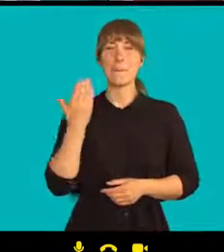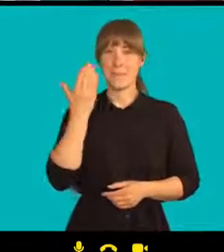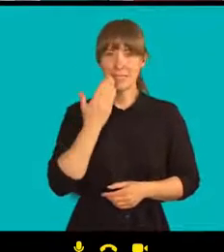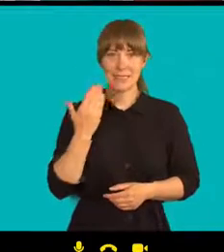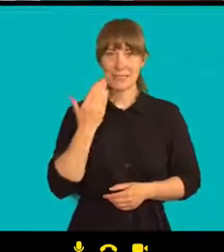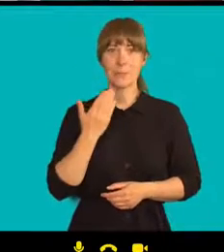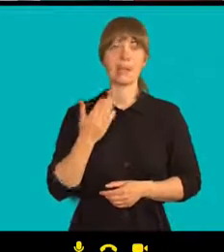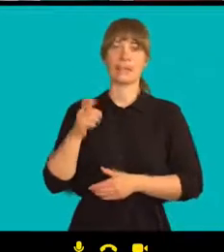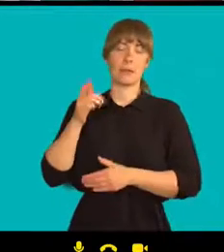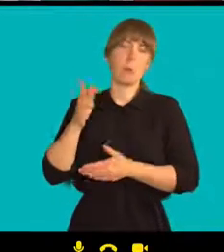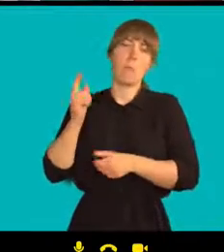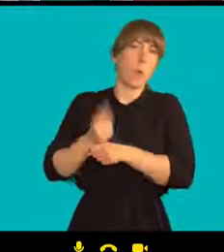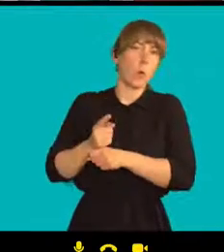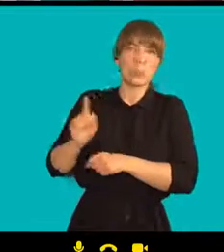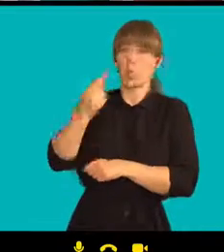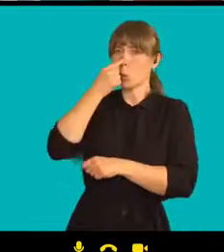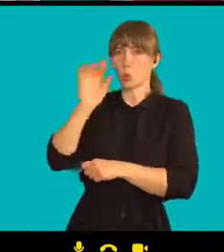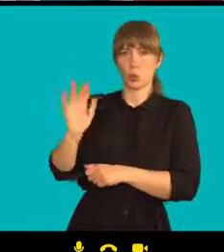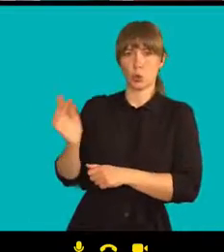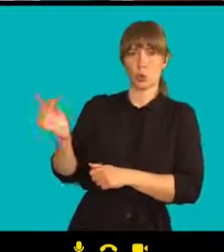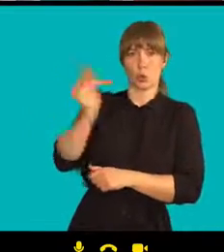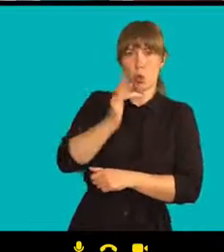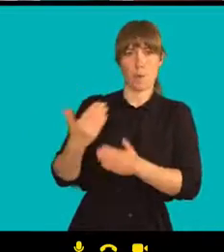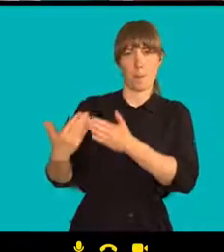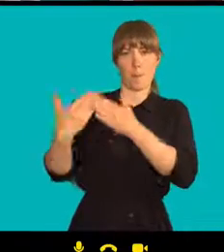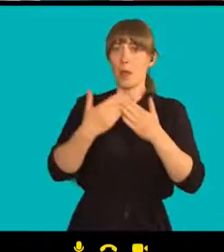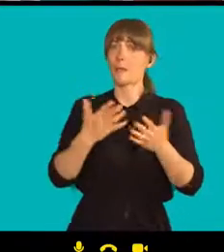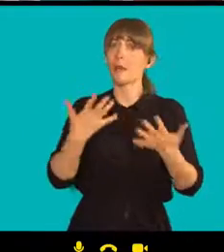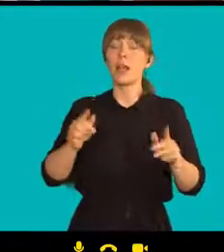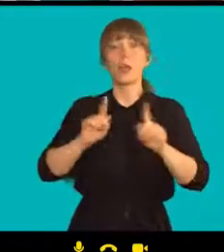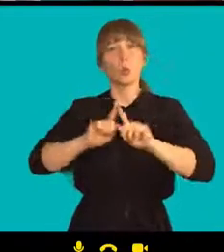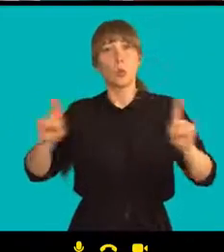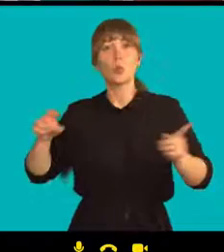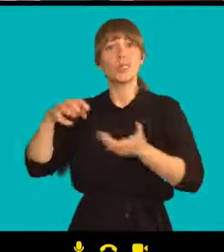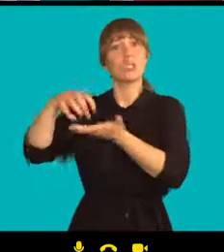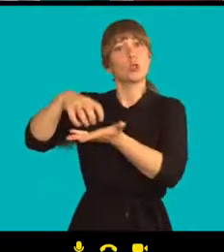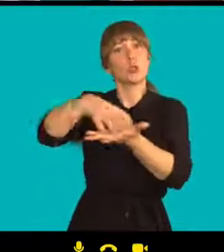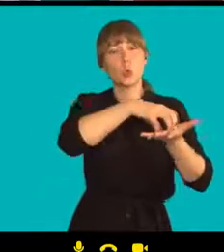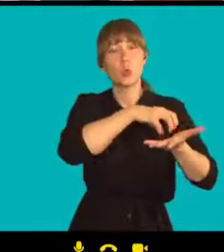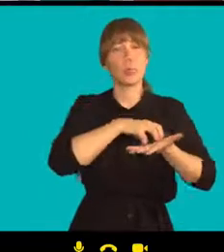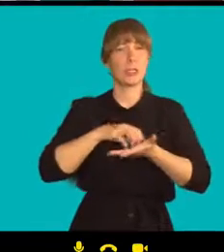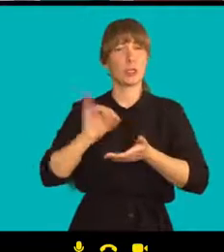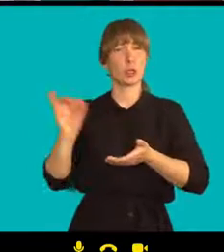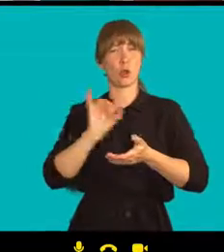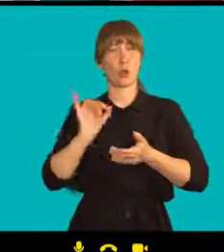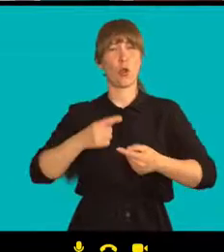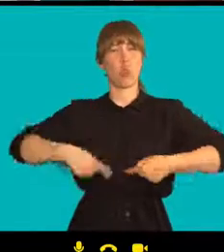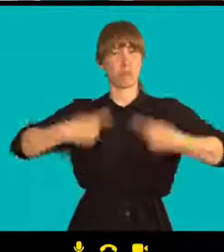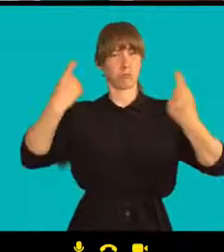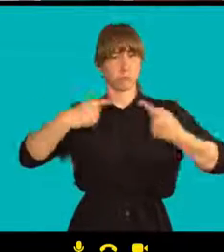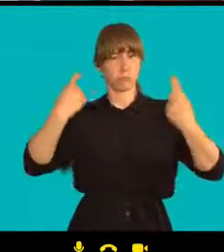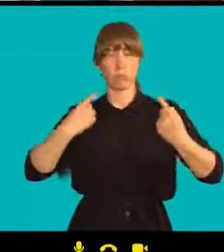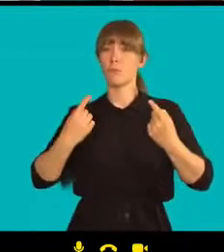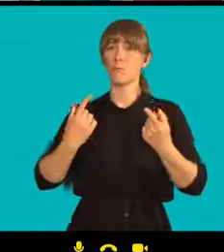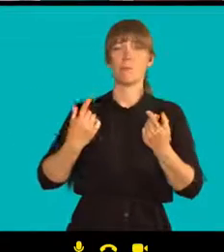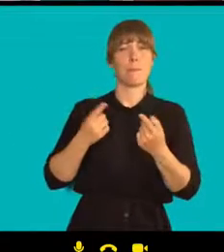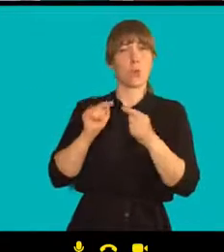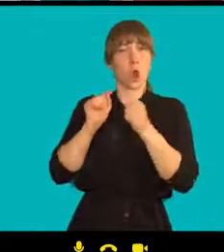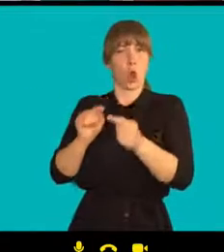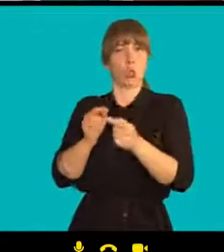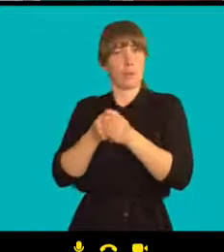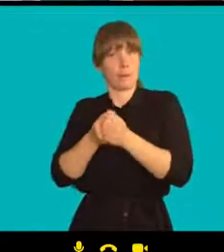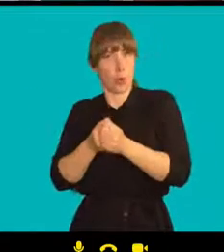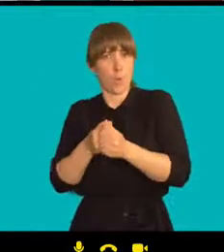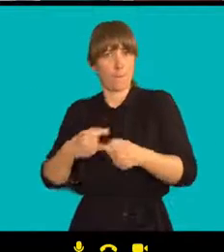ze strany ruská, ale obecně. Jestli si odbojové strany třeba i napříč, nebo skupiny i napříč Evropou pomáhají dost? Jestli by si třeba